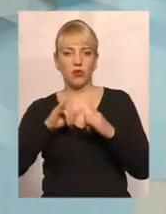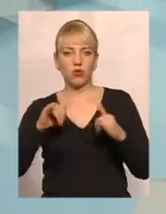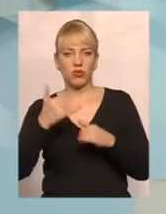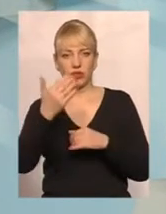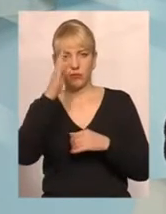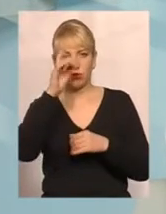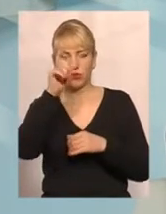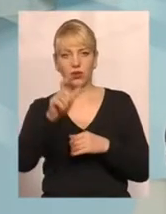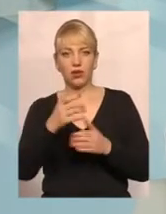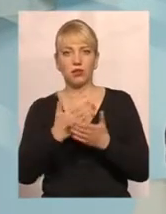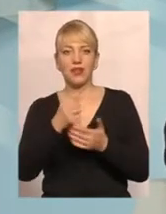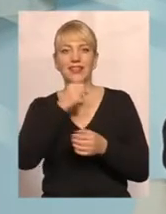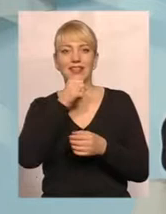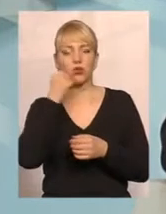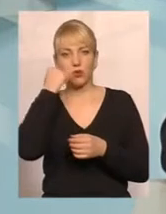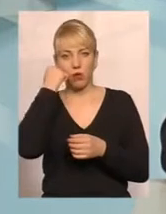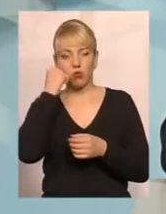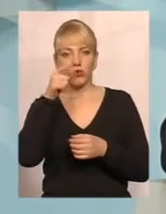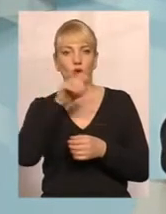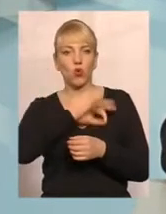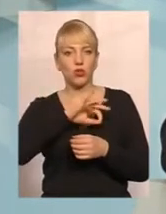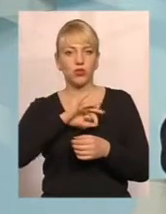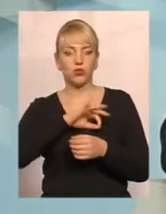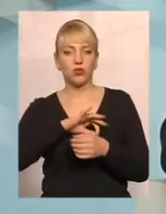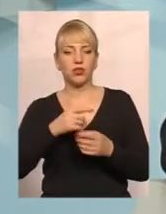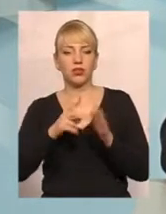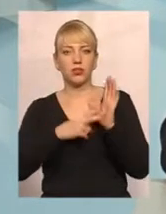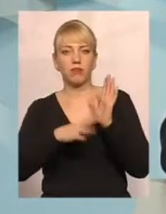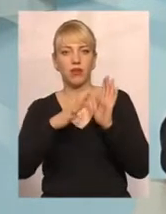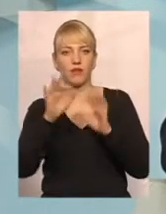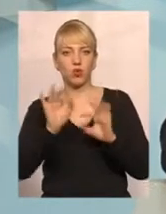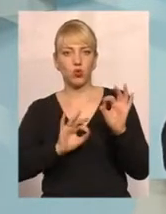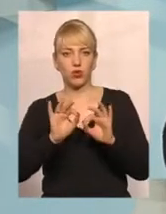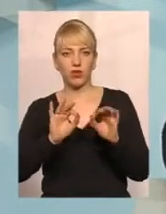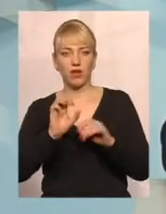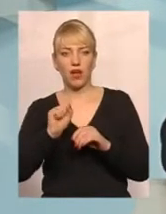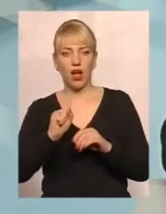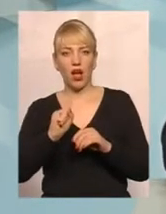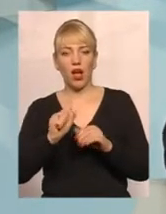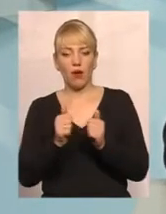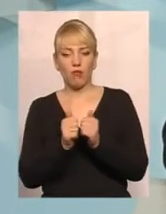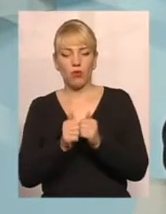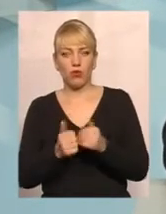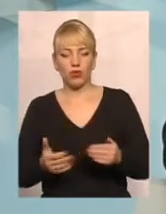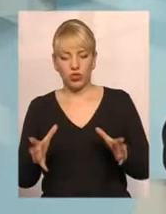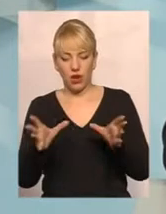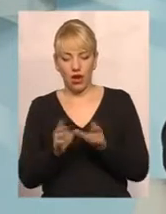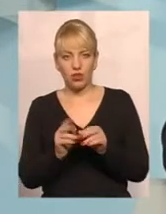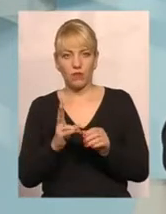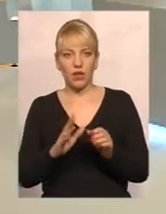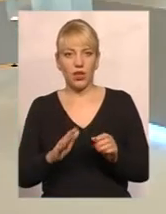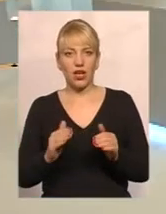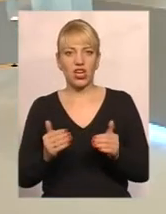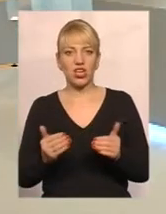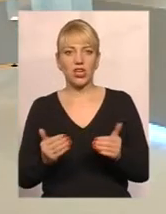наприклад, дідуся, бабуся, вони користуються пільгою 75%. І поруч проживає разом на одній житловій площі